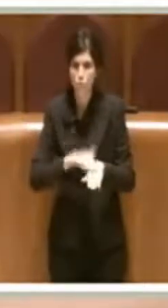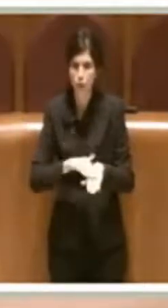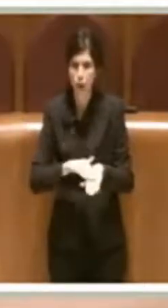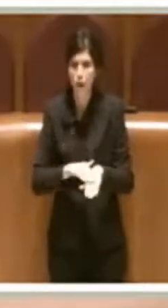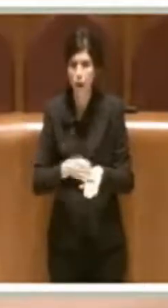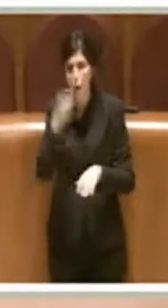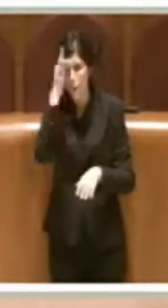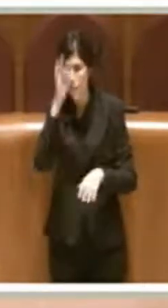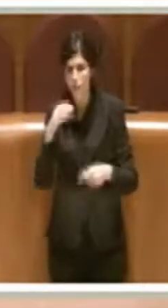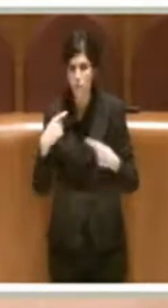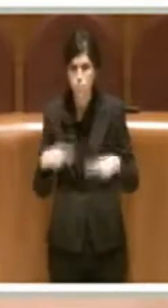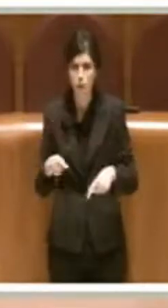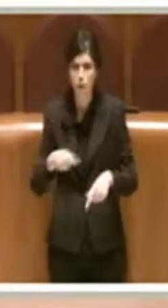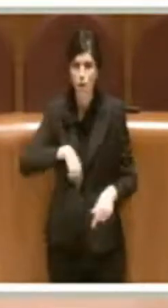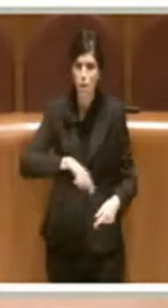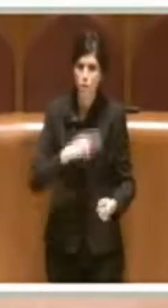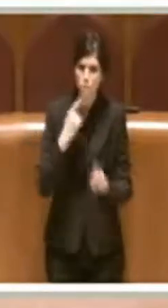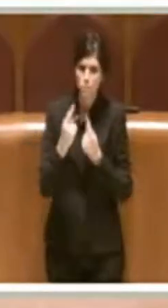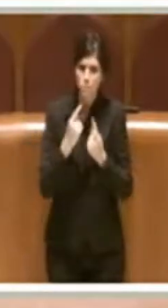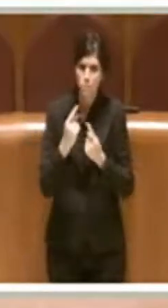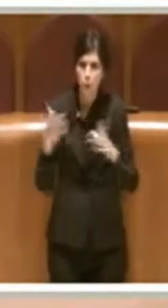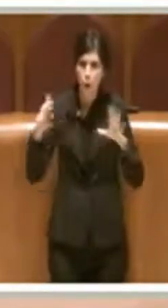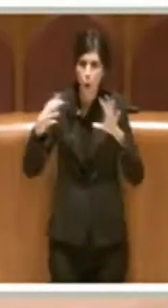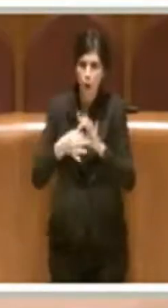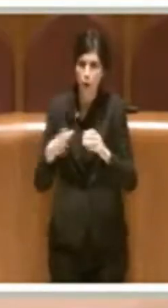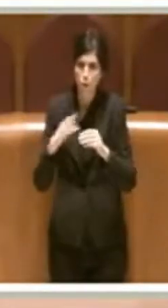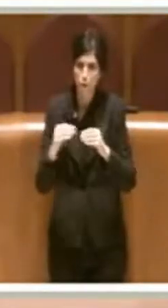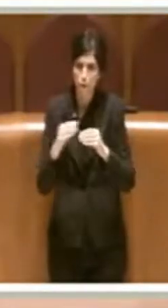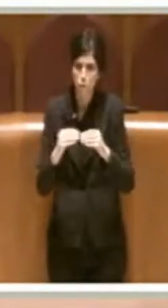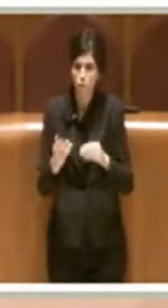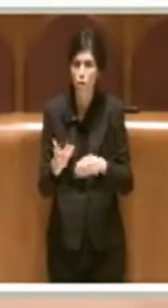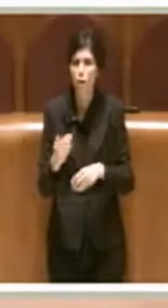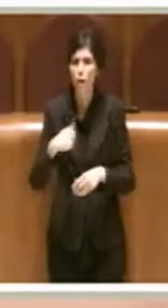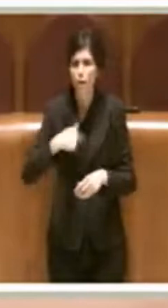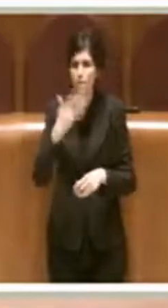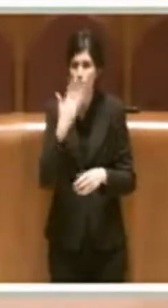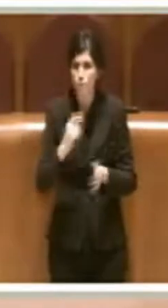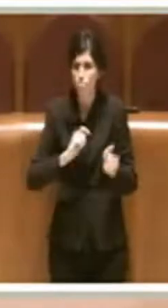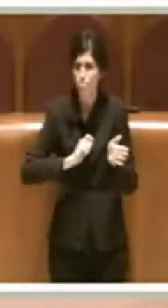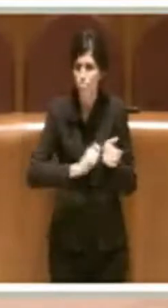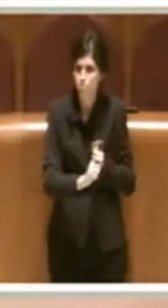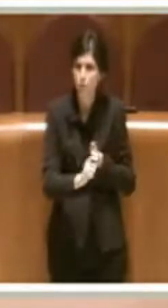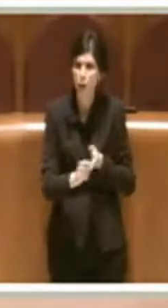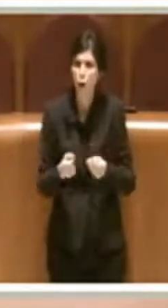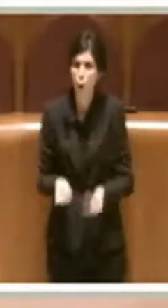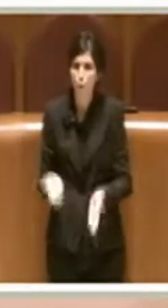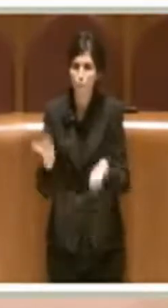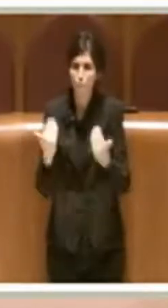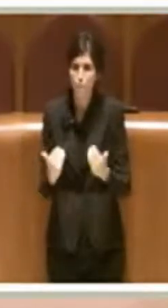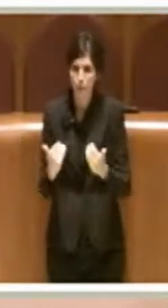scopi. Abbiamo parlato di manutenzione, voglio sottolineare anche l'acquisto di attrezzature sportive,